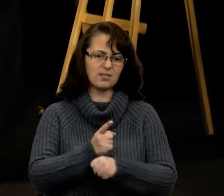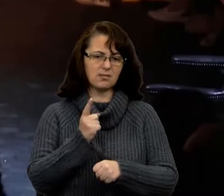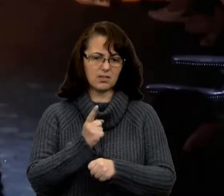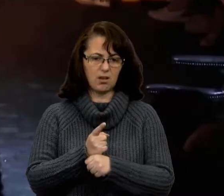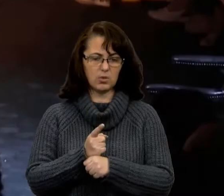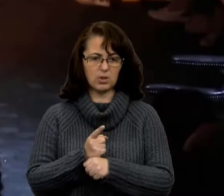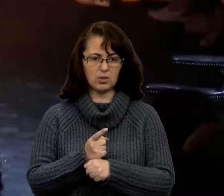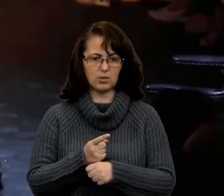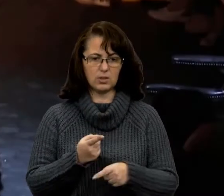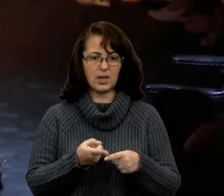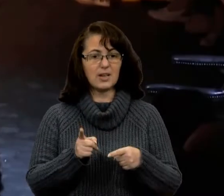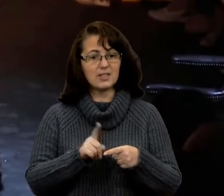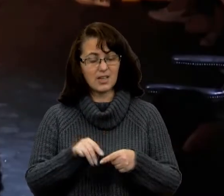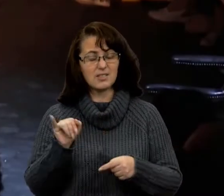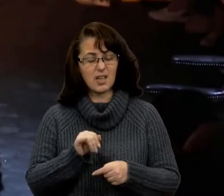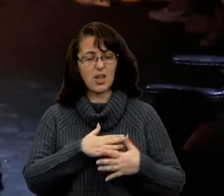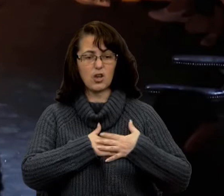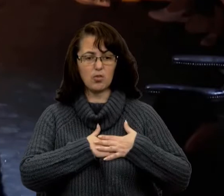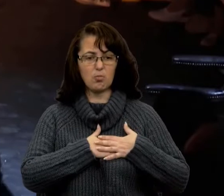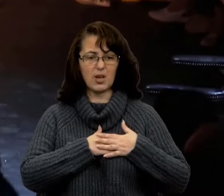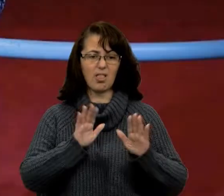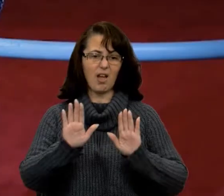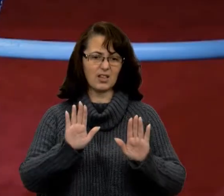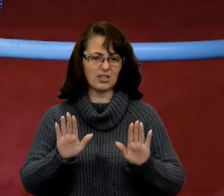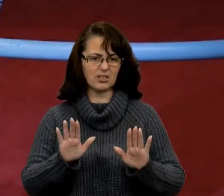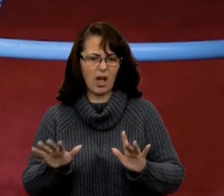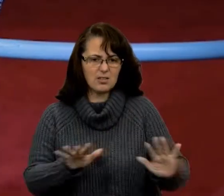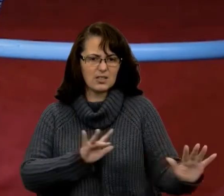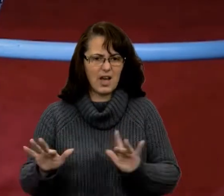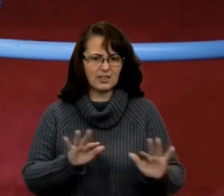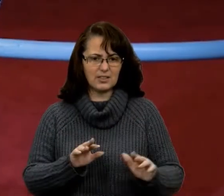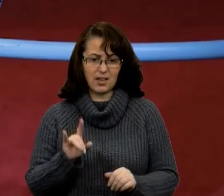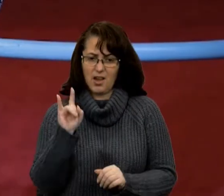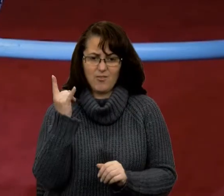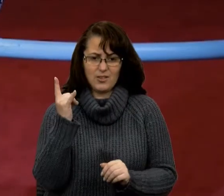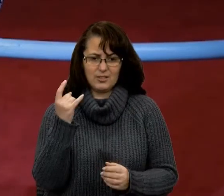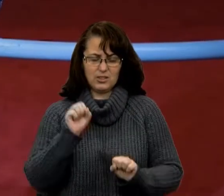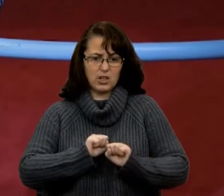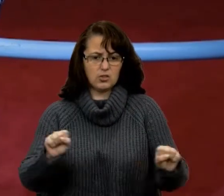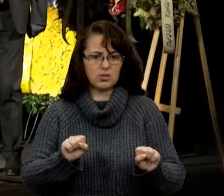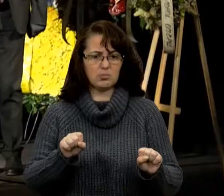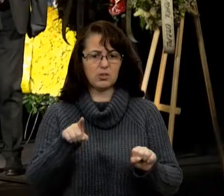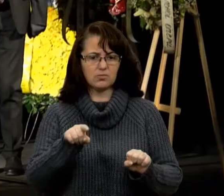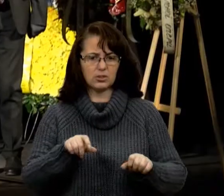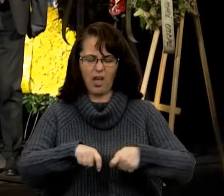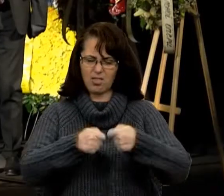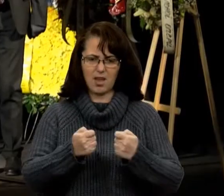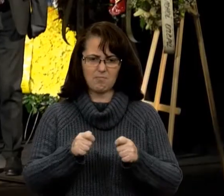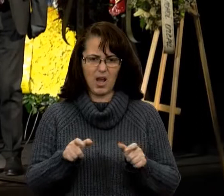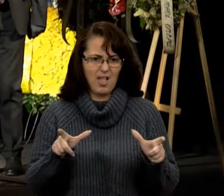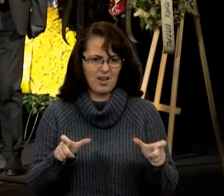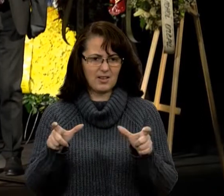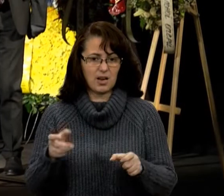За це й любили режисера. За динаміку і дитячу сміливість вона, згадують друзі, ламала рамки навіть кліток